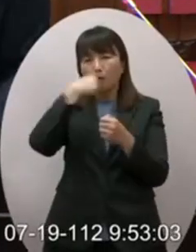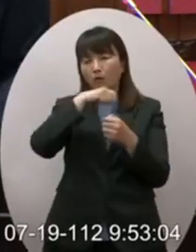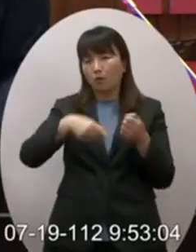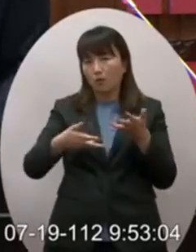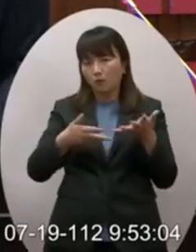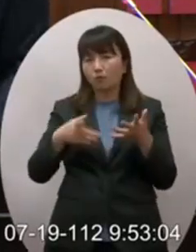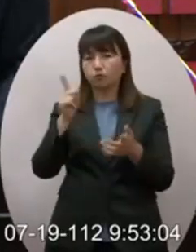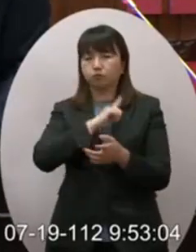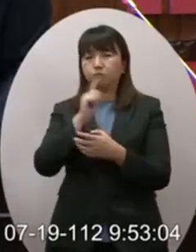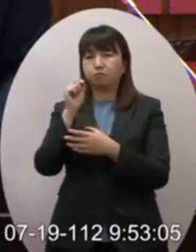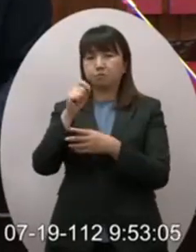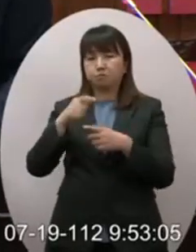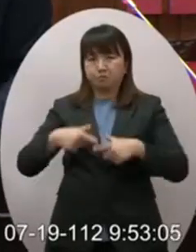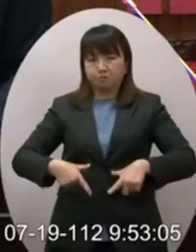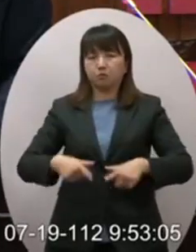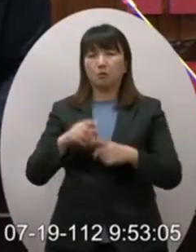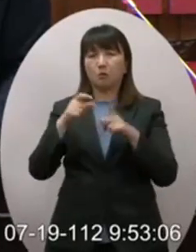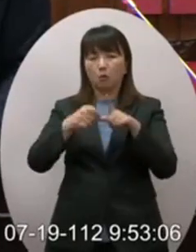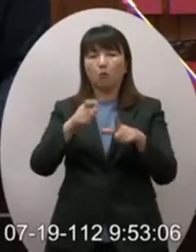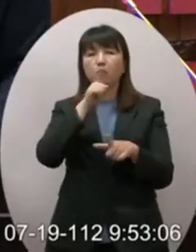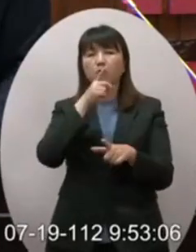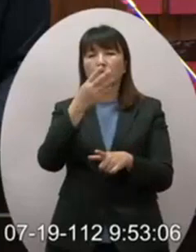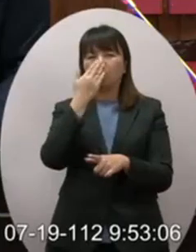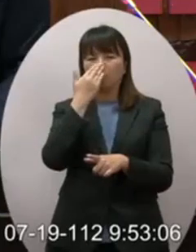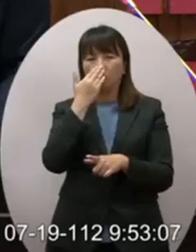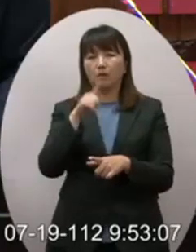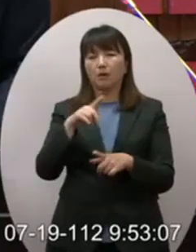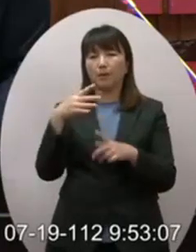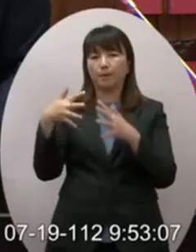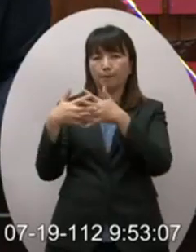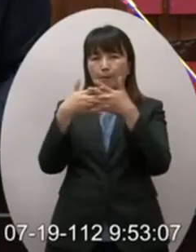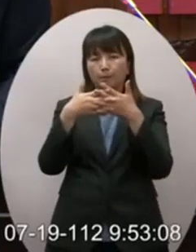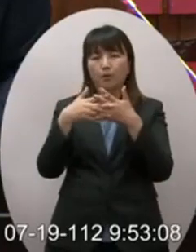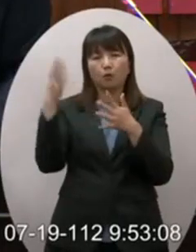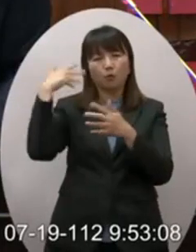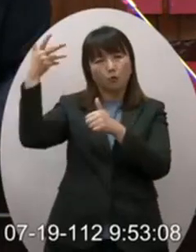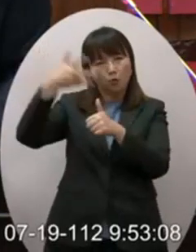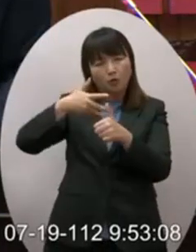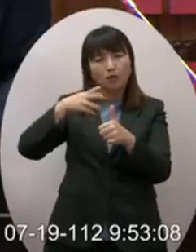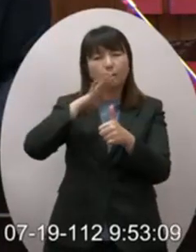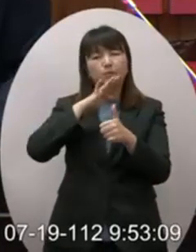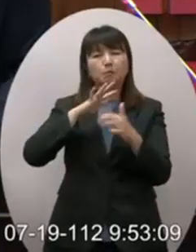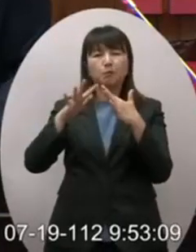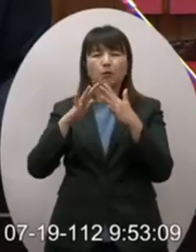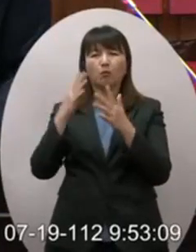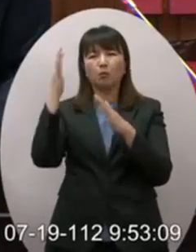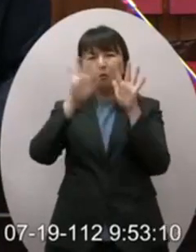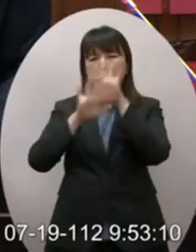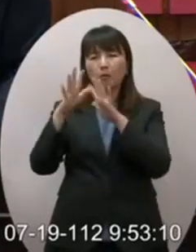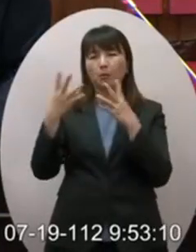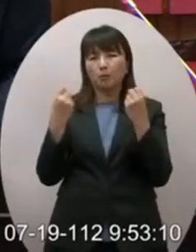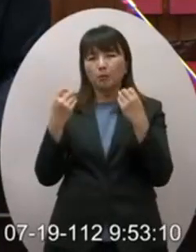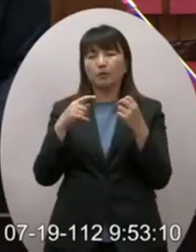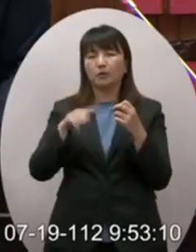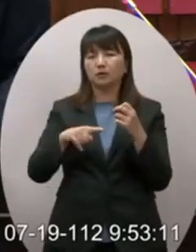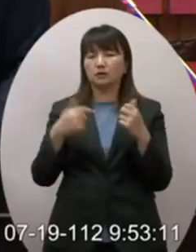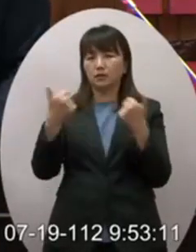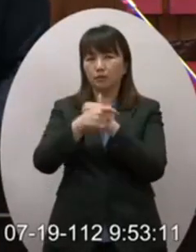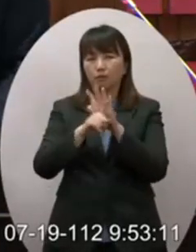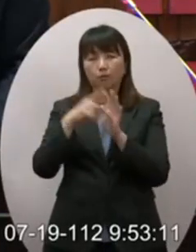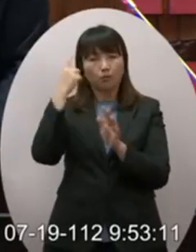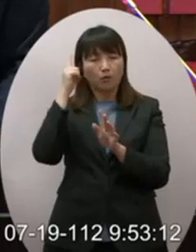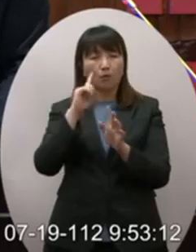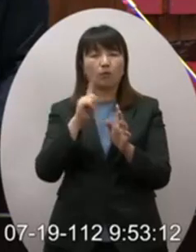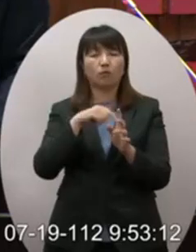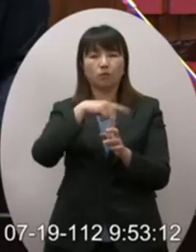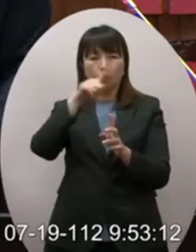件事情承諾他都不敢公開講當然這個回到美國傳統的所謂的戰略模糊啦但不管怎麼樣這就告訴